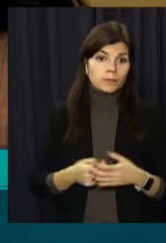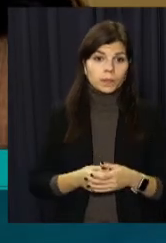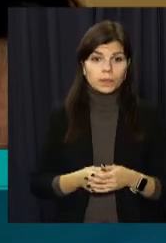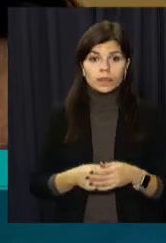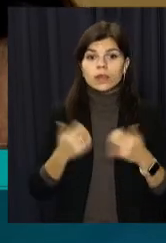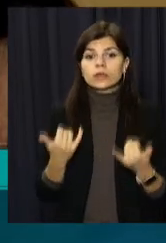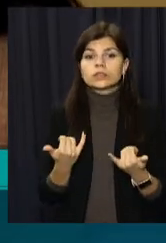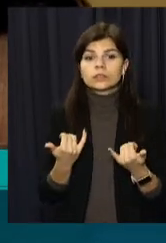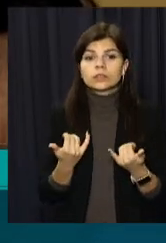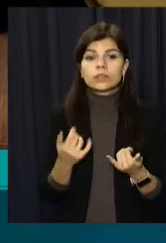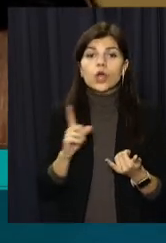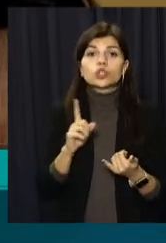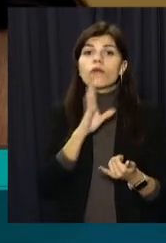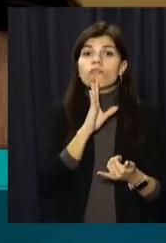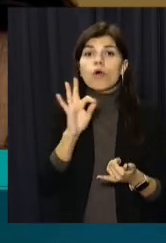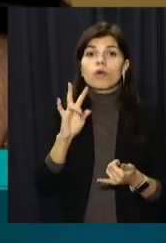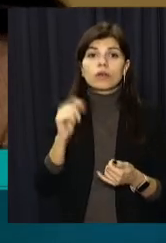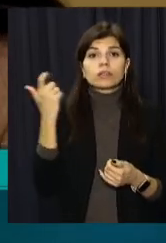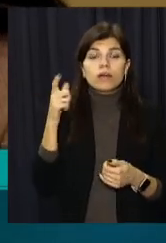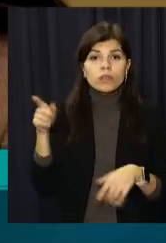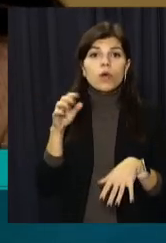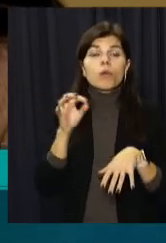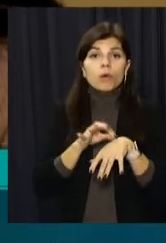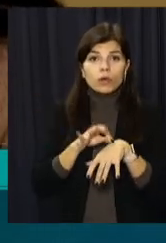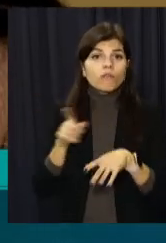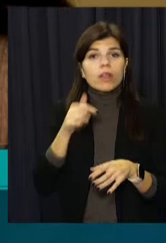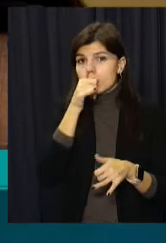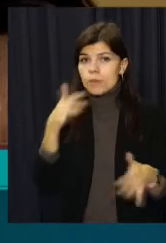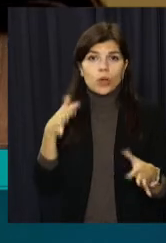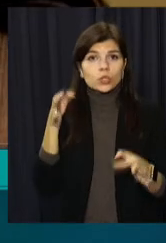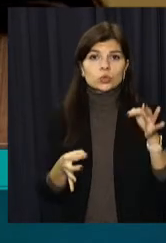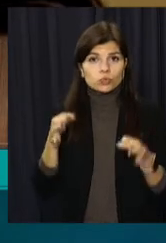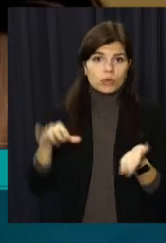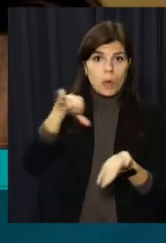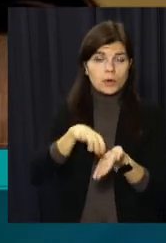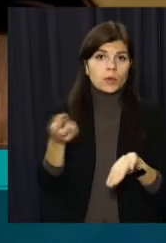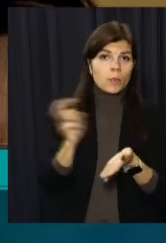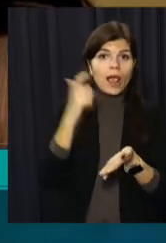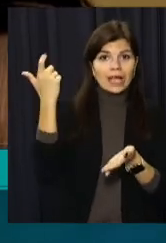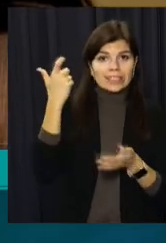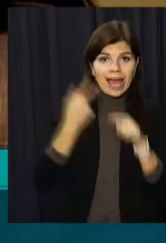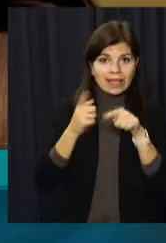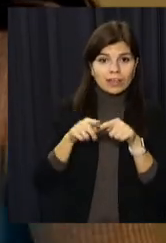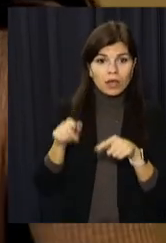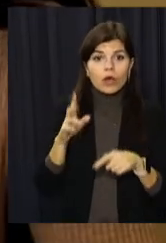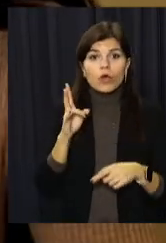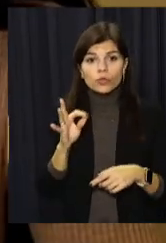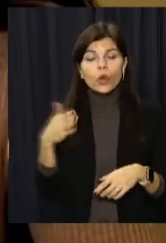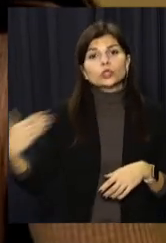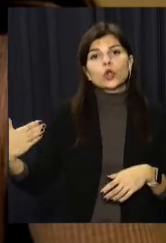вона в хворійні, вона не може бути присутня у судовому засіданні. Однак стороною винувачення буде